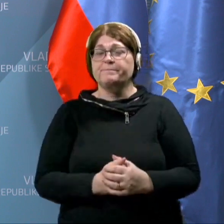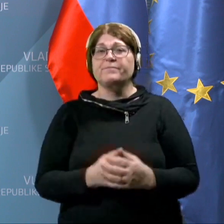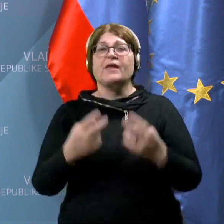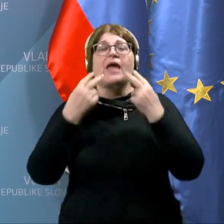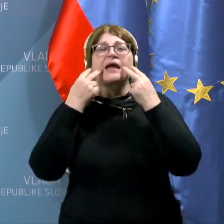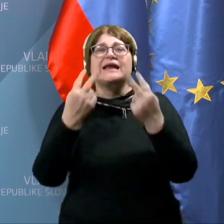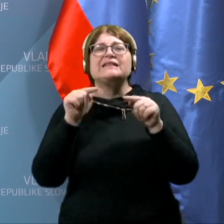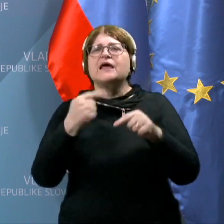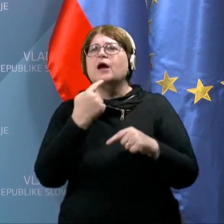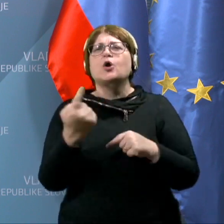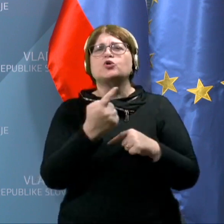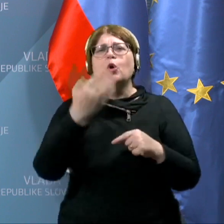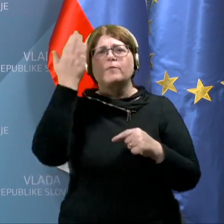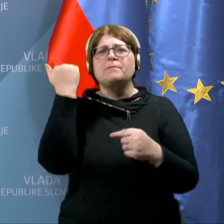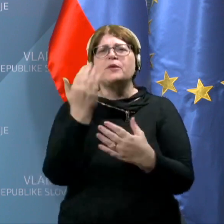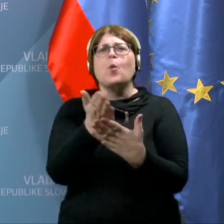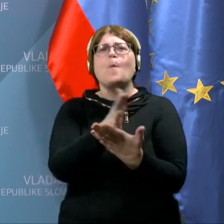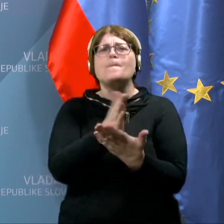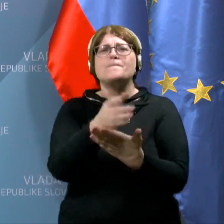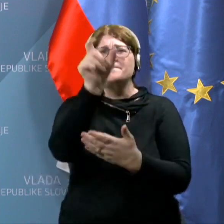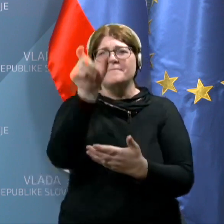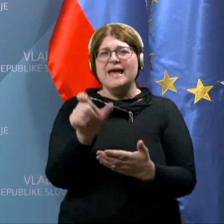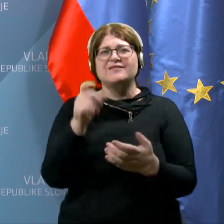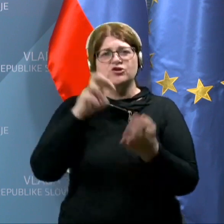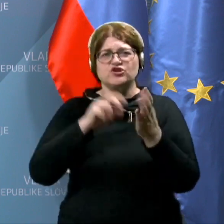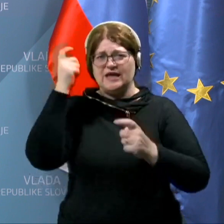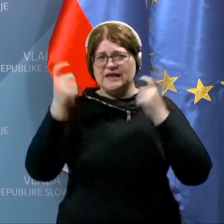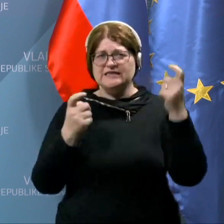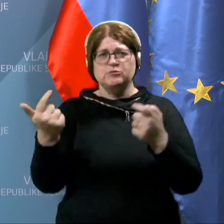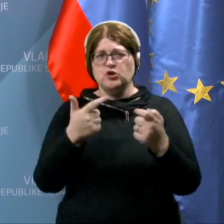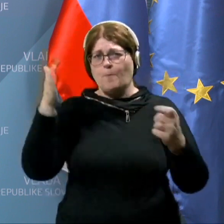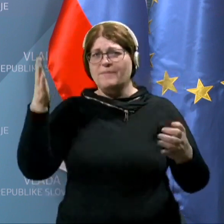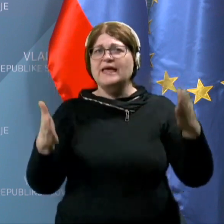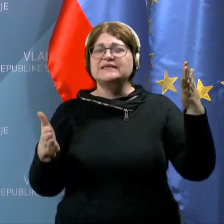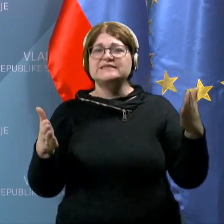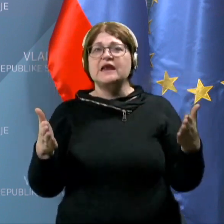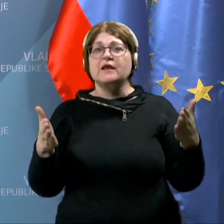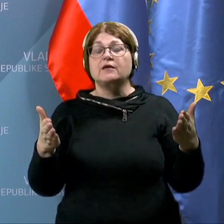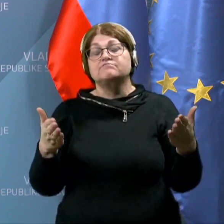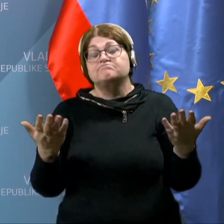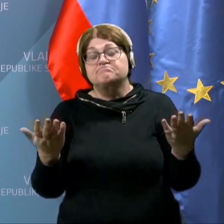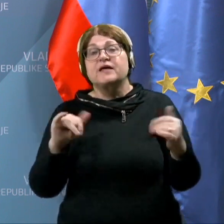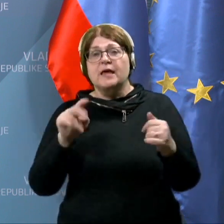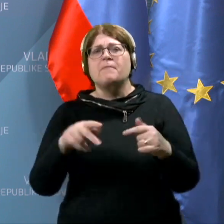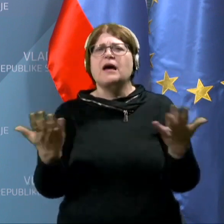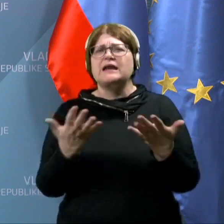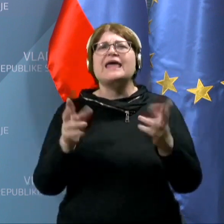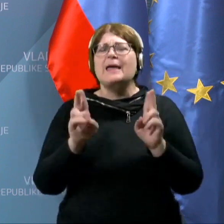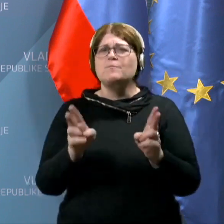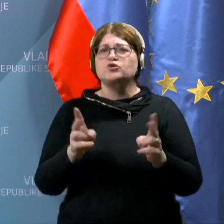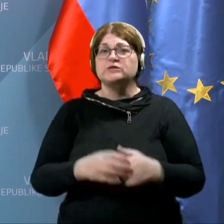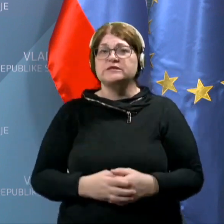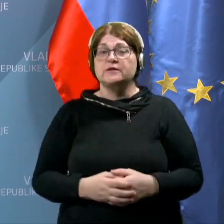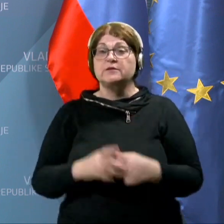Glede tega, kdo bi bil medijator, še razmišljamo, mislim, da na obeh straneh, je pa kar nekaj možnosti.